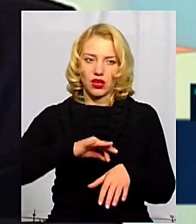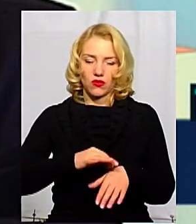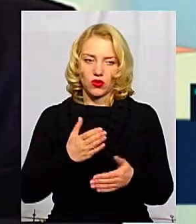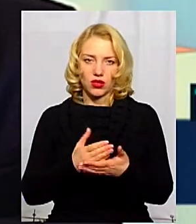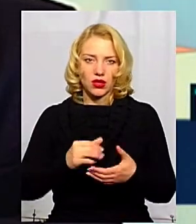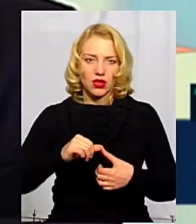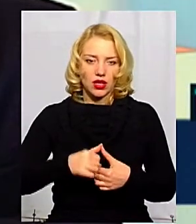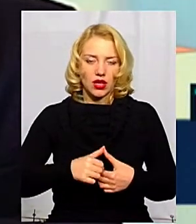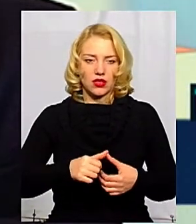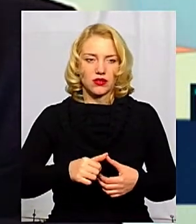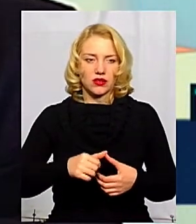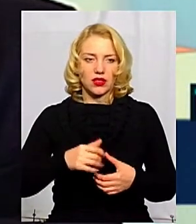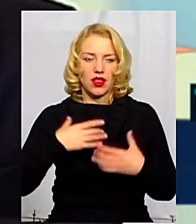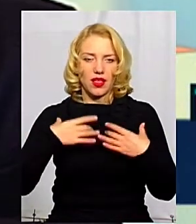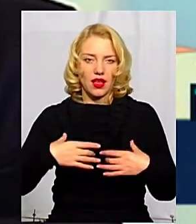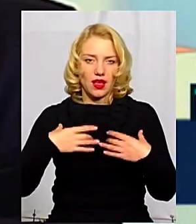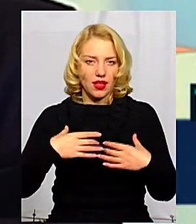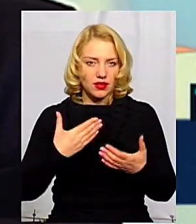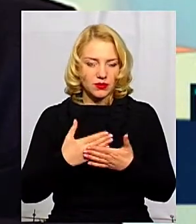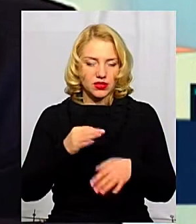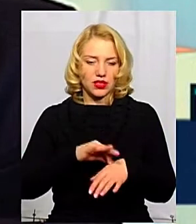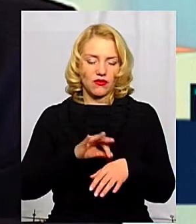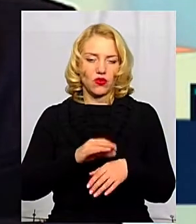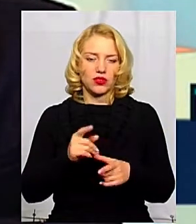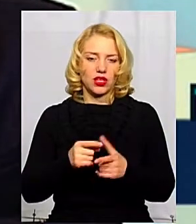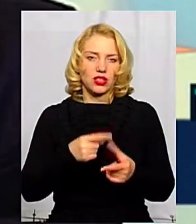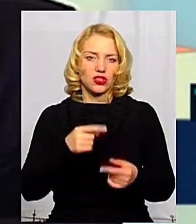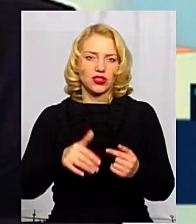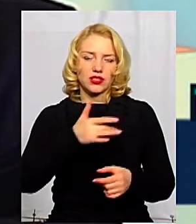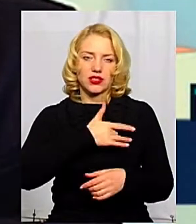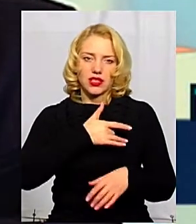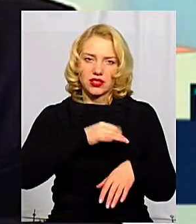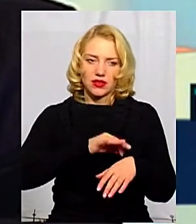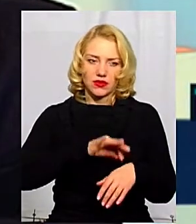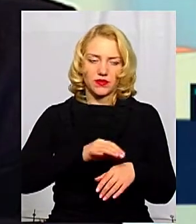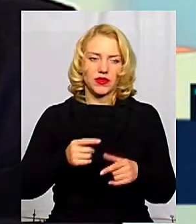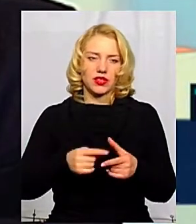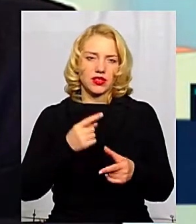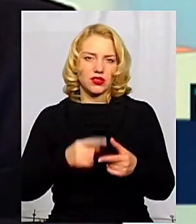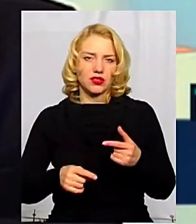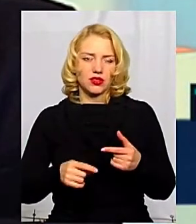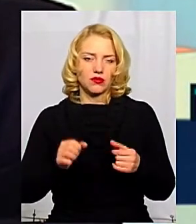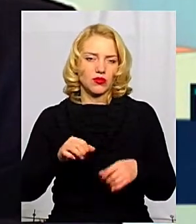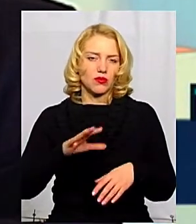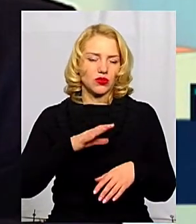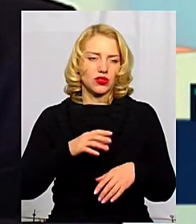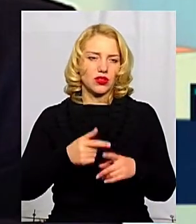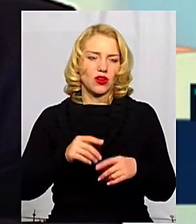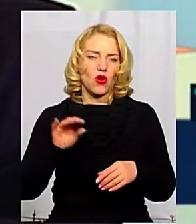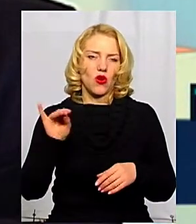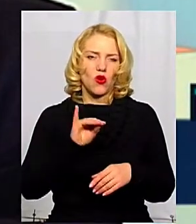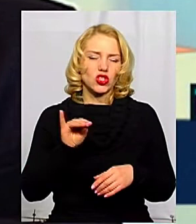хронічні обструктивні захворювання легень, хронічну патологію серця, метаболічні хвороби,